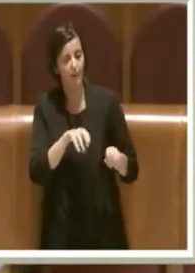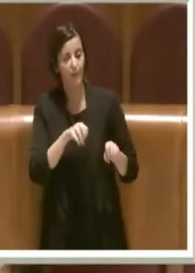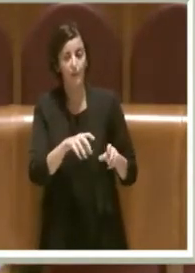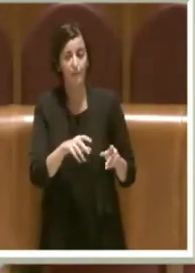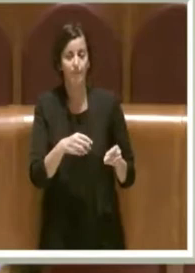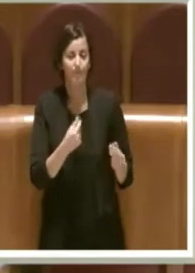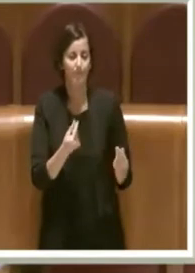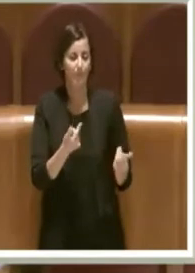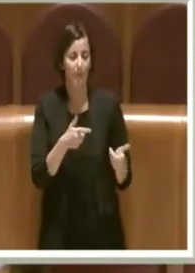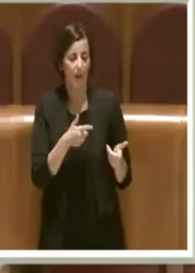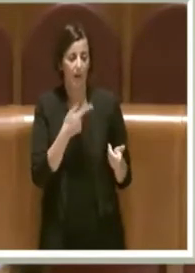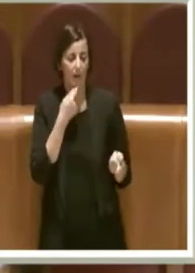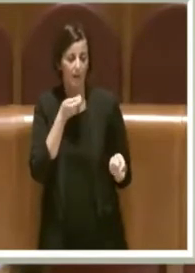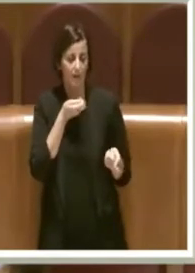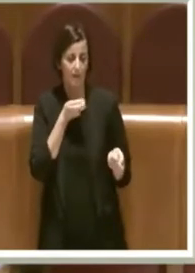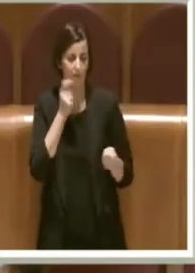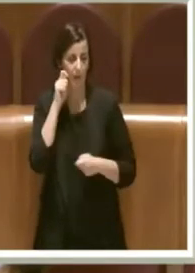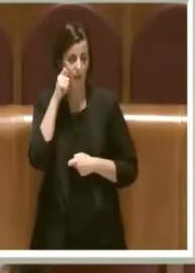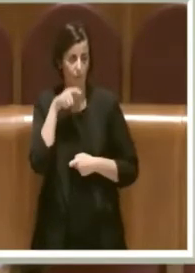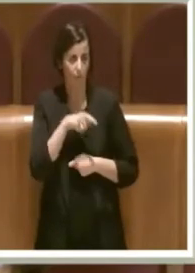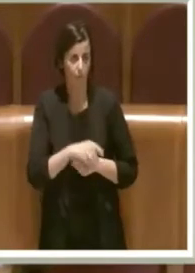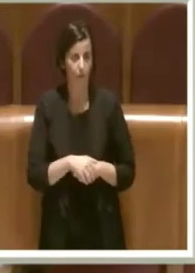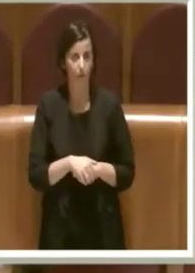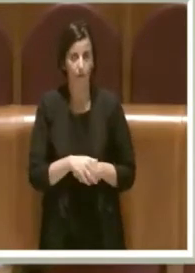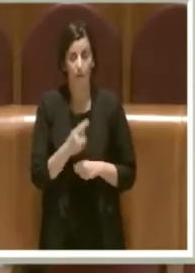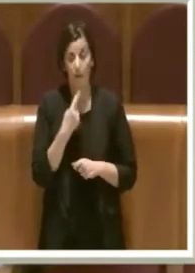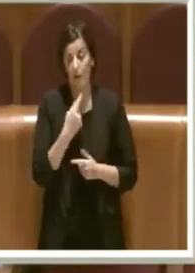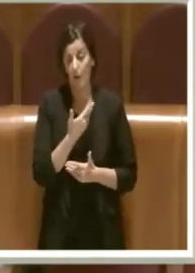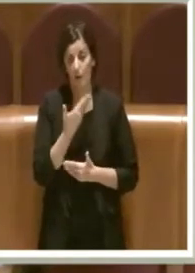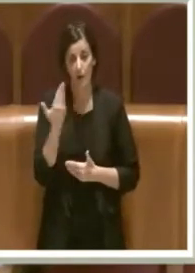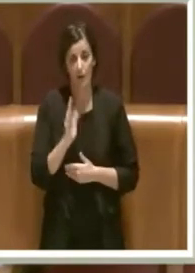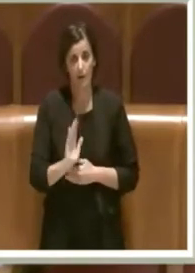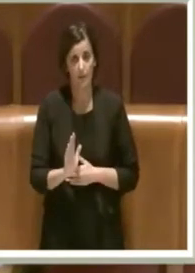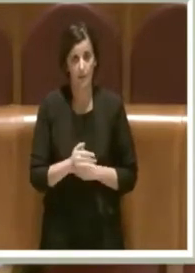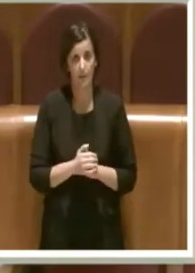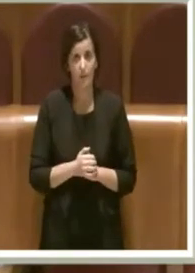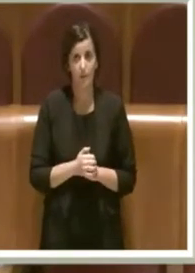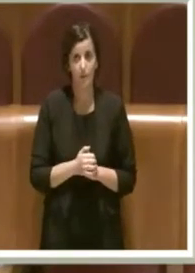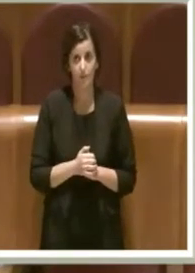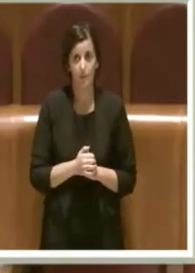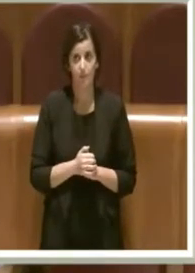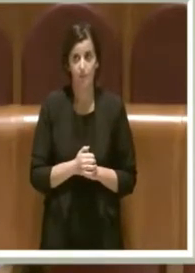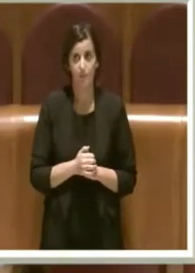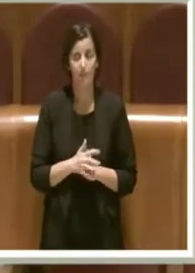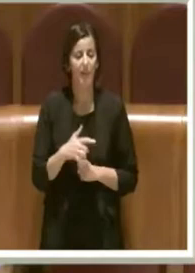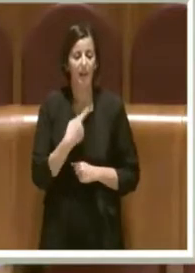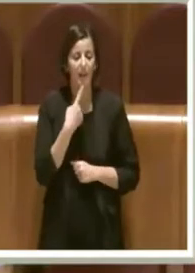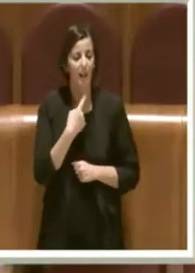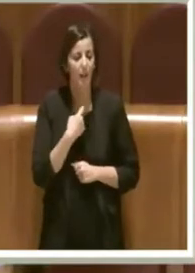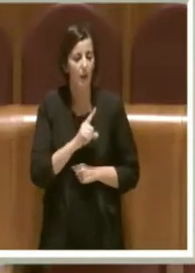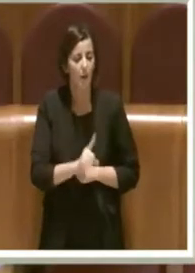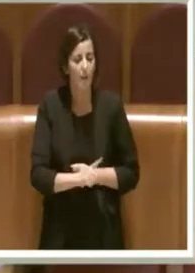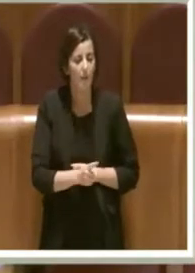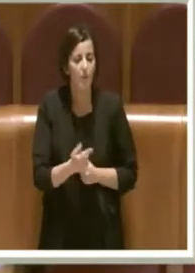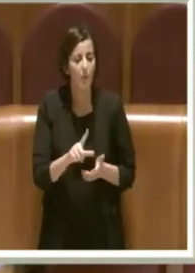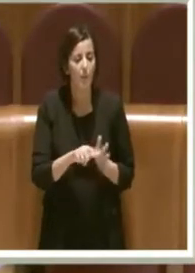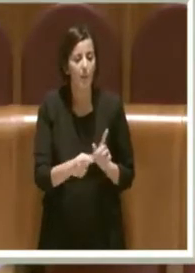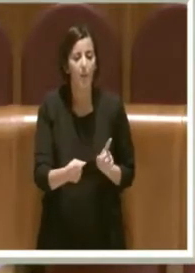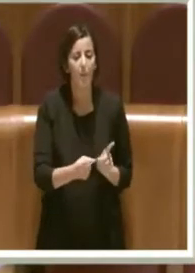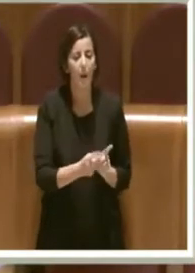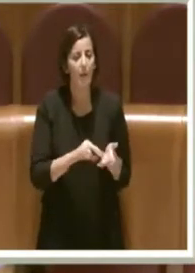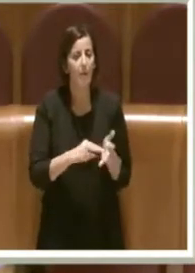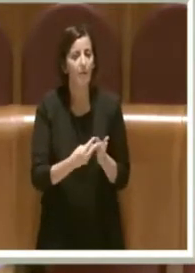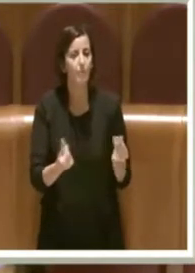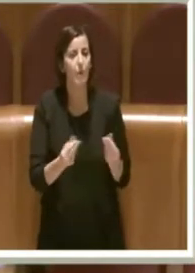in modo astuto. Me lo lasci dire. Lei non dice come risolvere il problema nel breve periodo perché lei